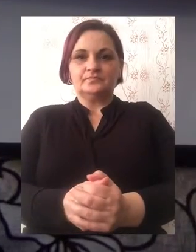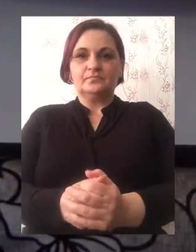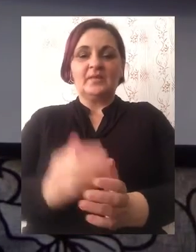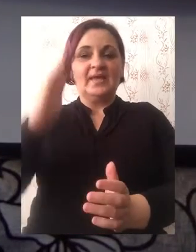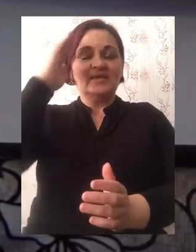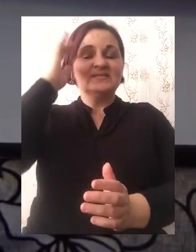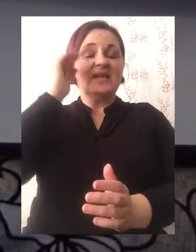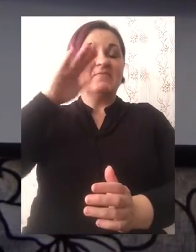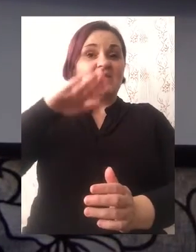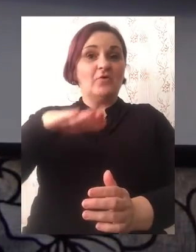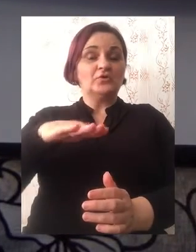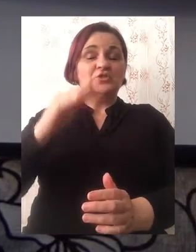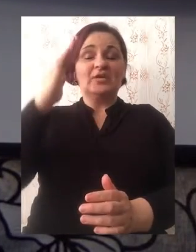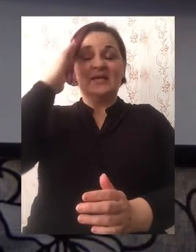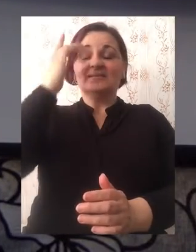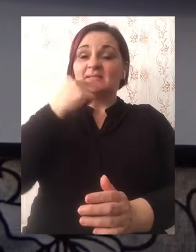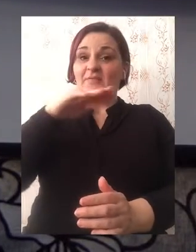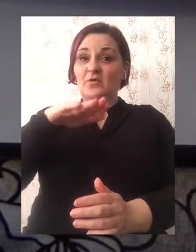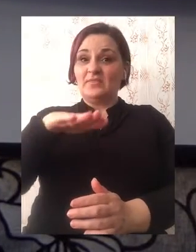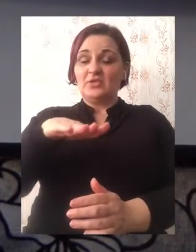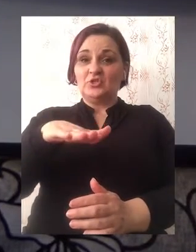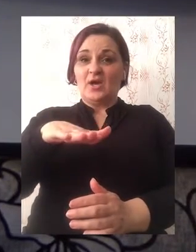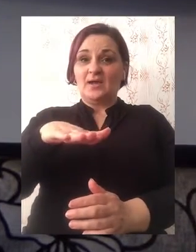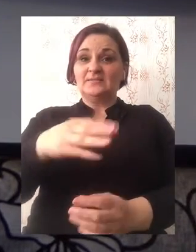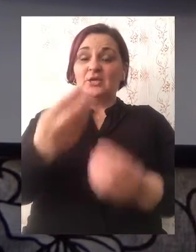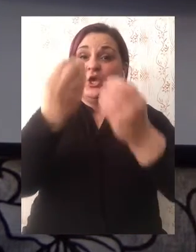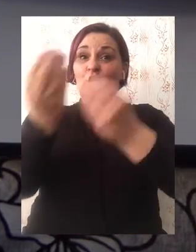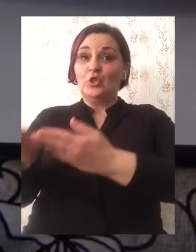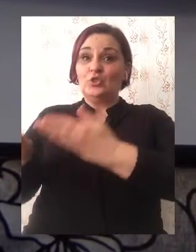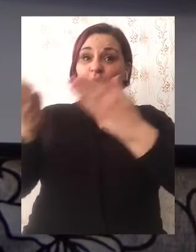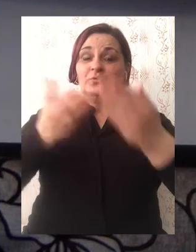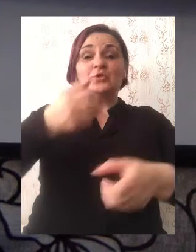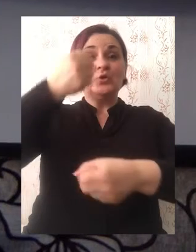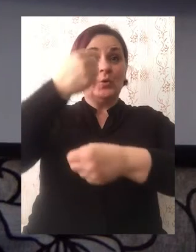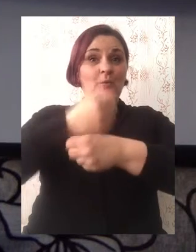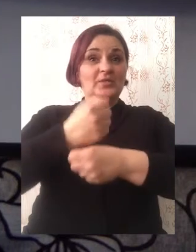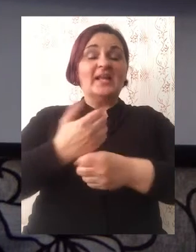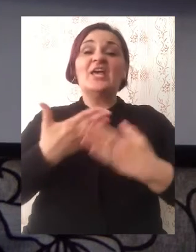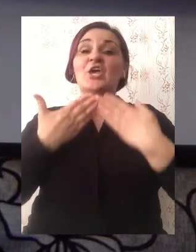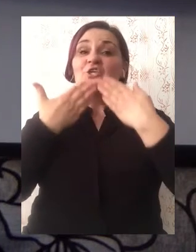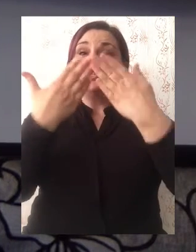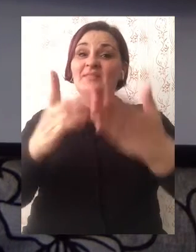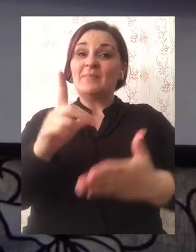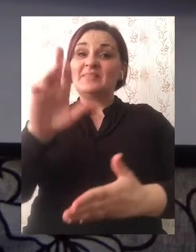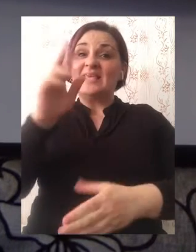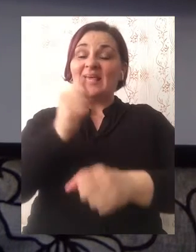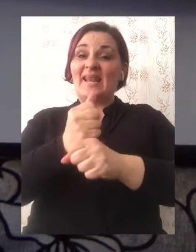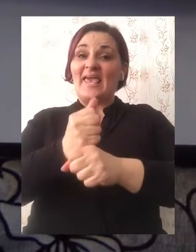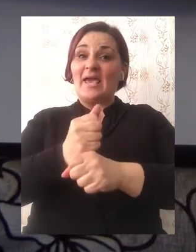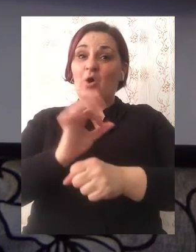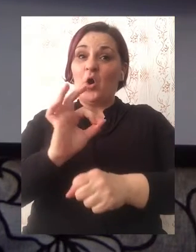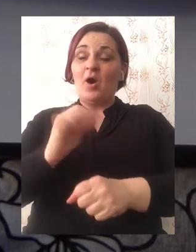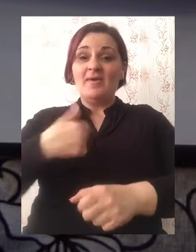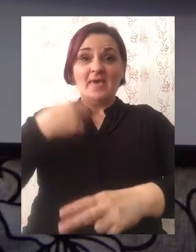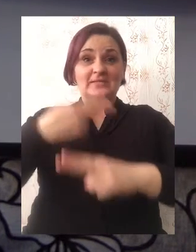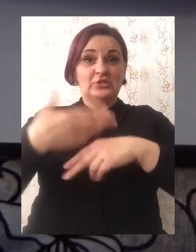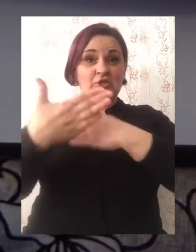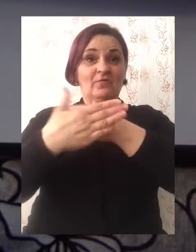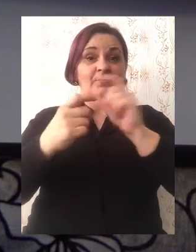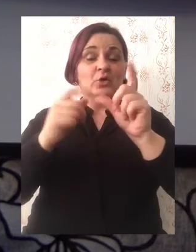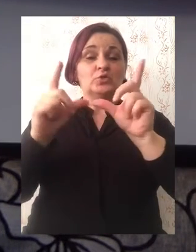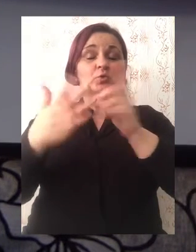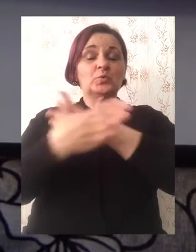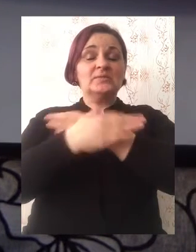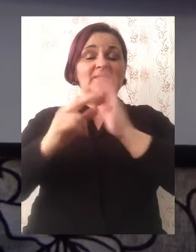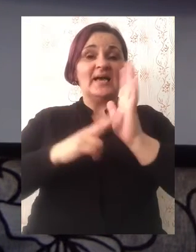Zdravo djevojčice, zdravo dječaci, dobro došli u radionicu Čitam ti Lego. Ja se zovem Suzana